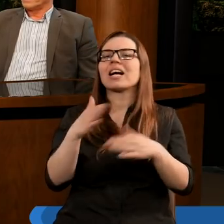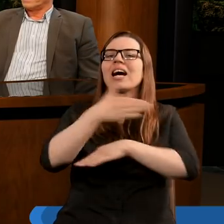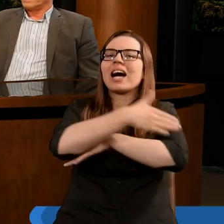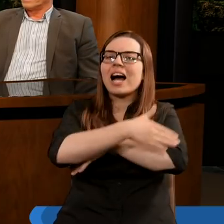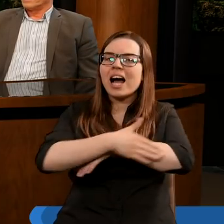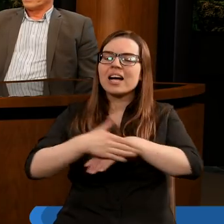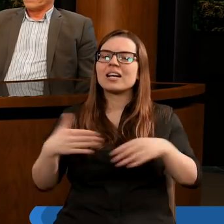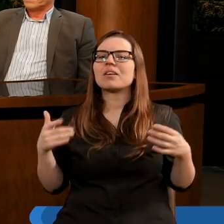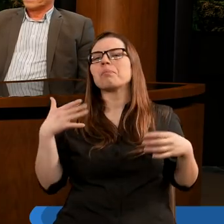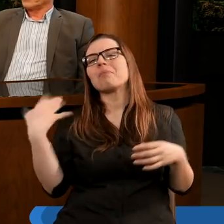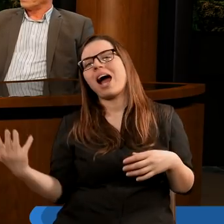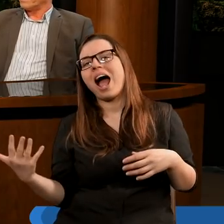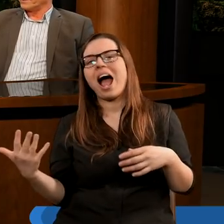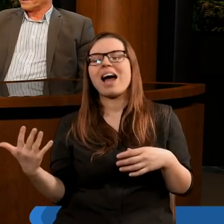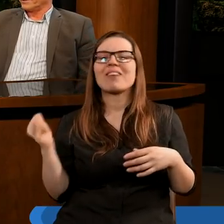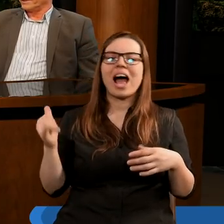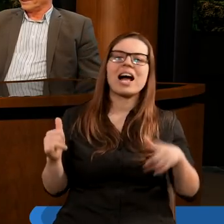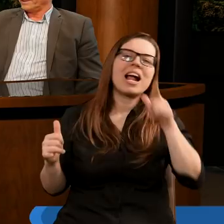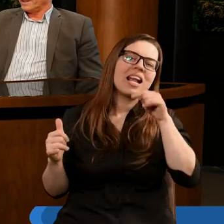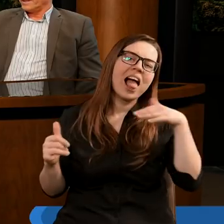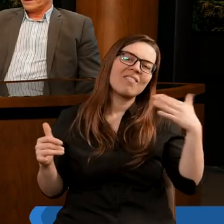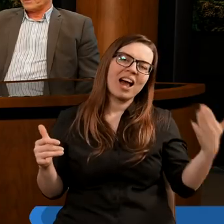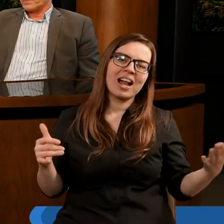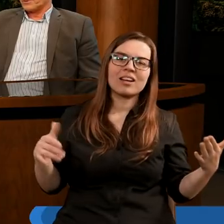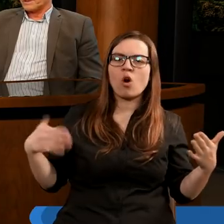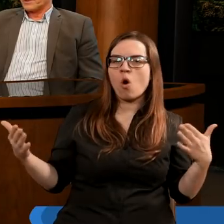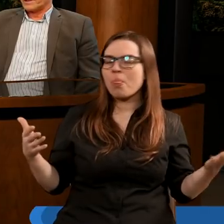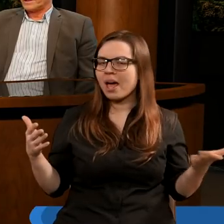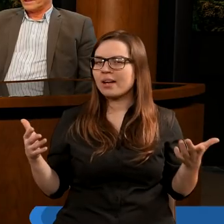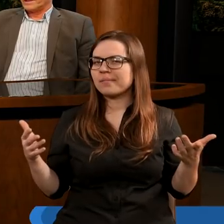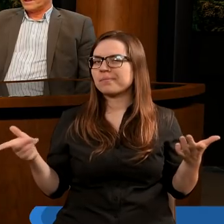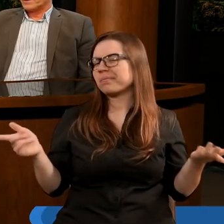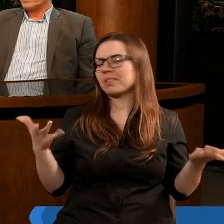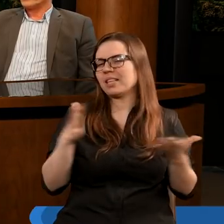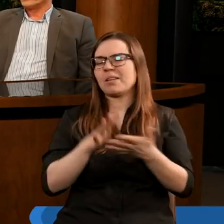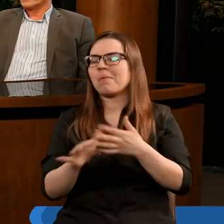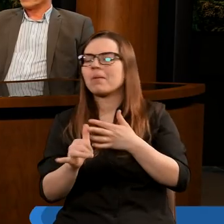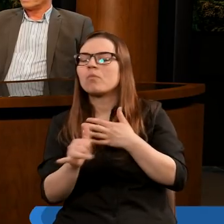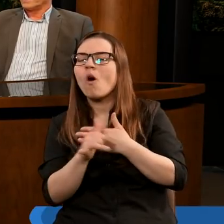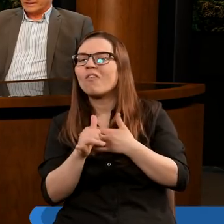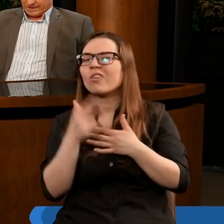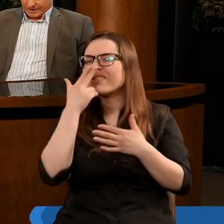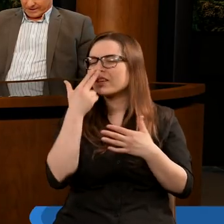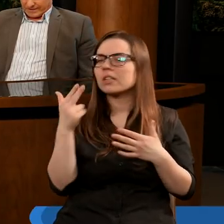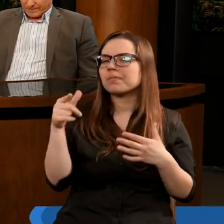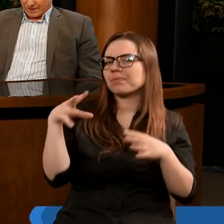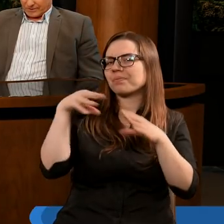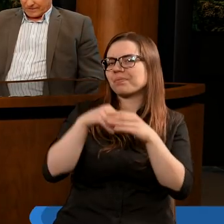granice prawej strony, lewej strony i przypuszczam, że nie bez powodu jest tutaj